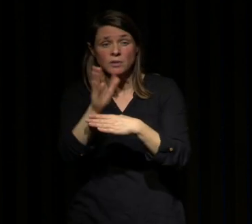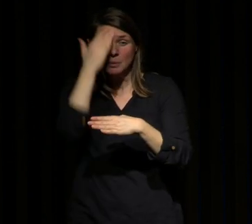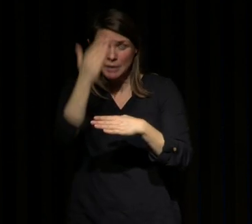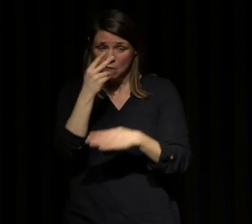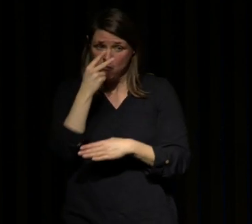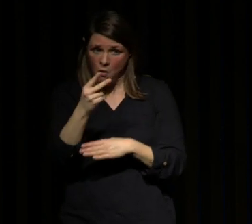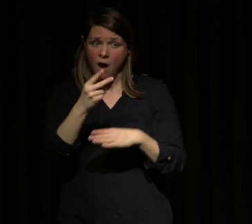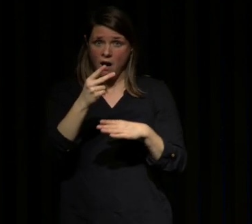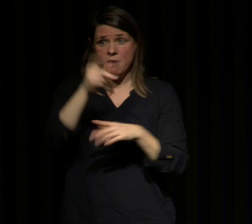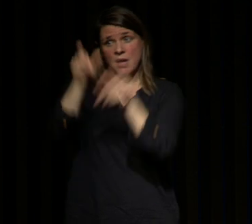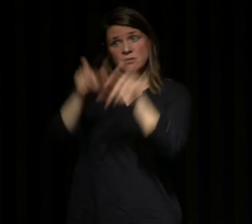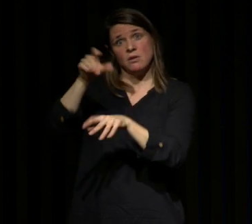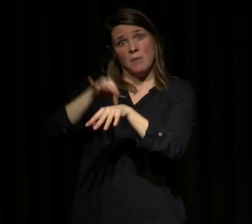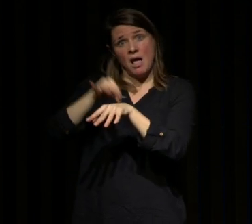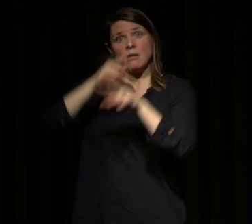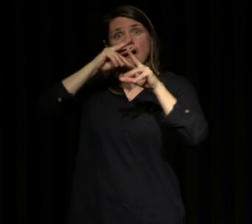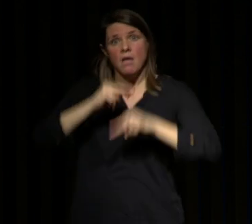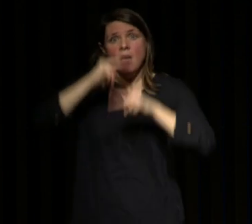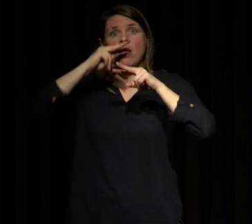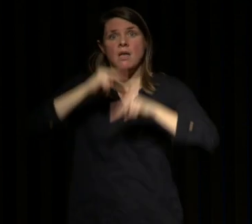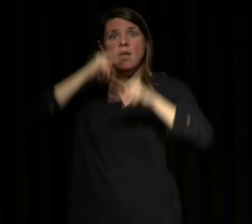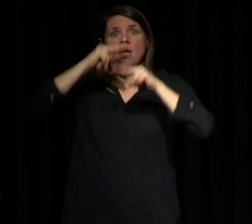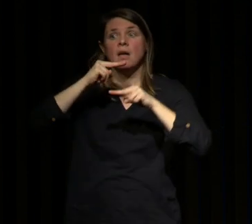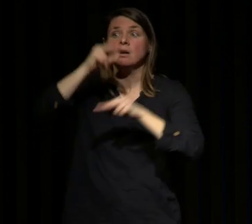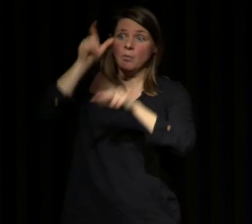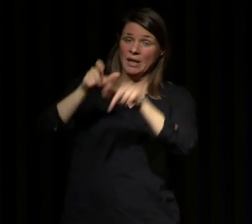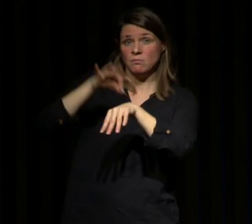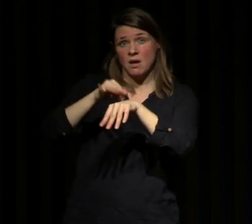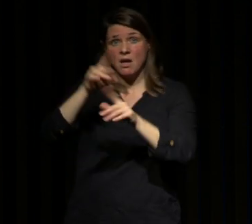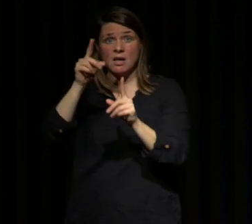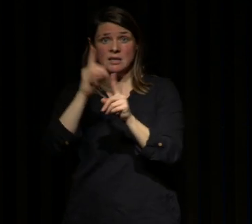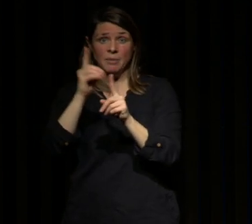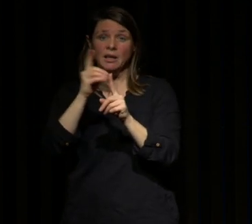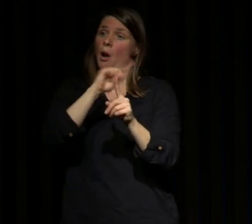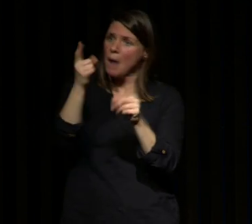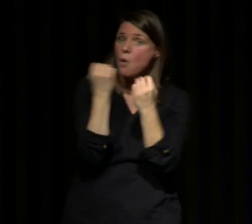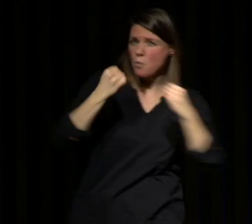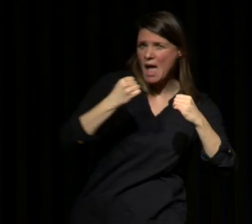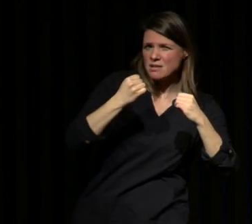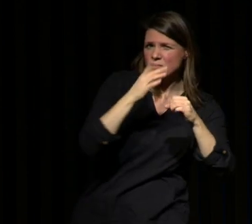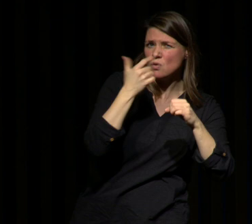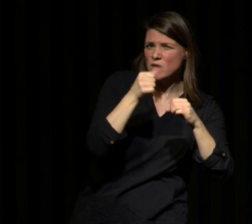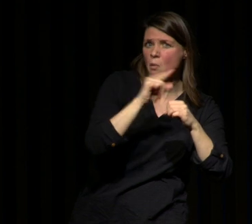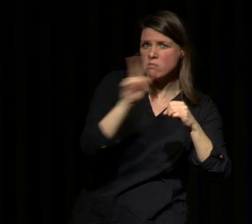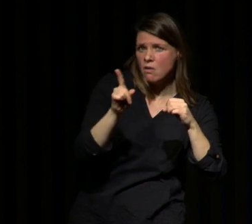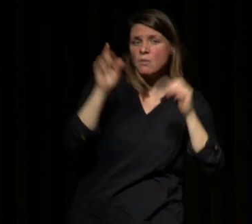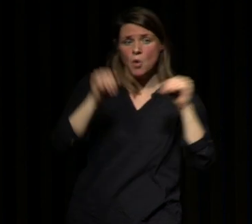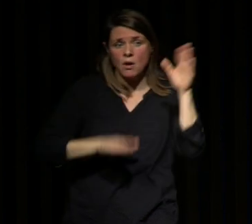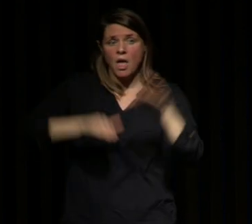la fréquence des malades apniques chez ces patients diabétiques et pas que obèses vous voyez qu'on monte à des chiffres vertigineux comme